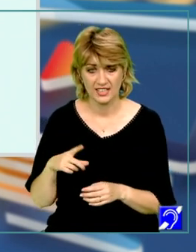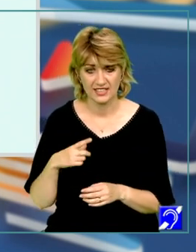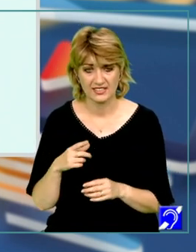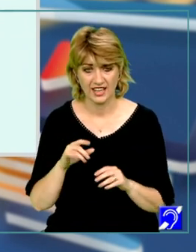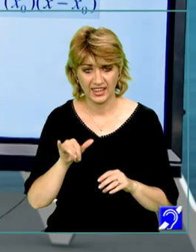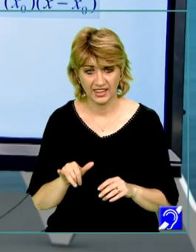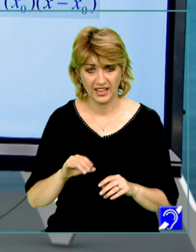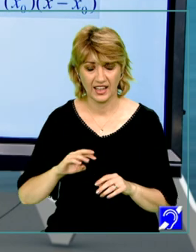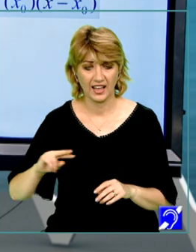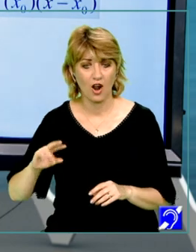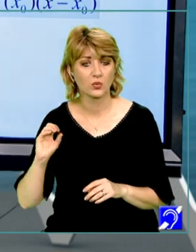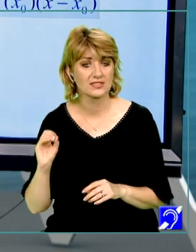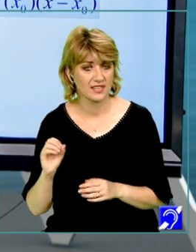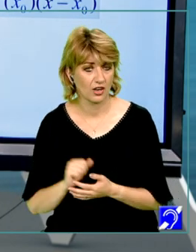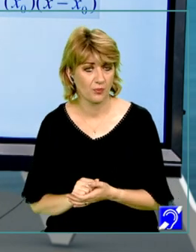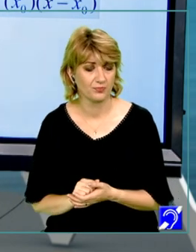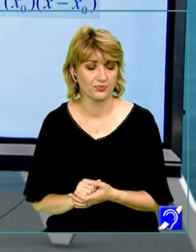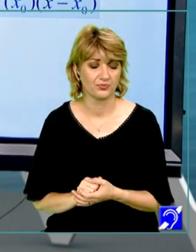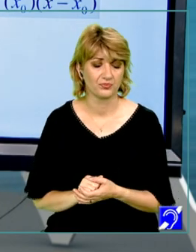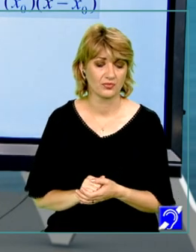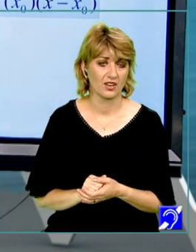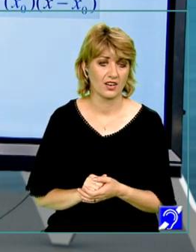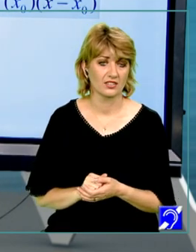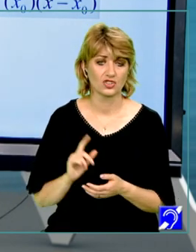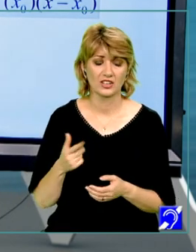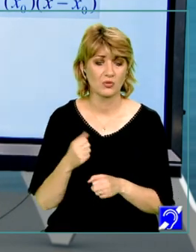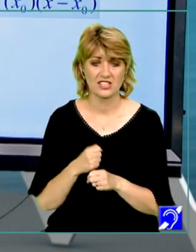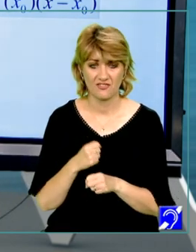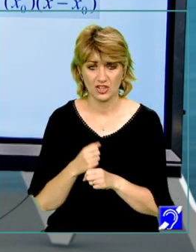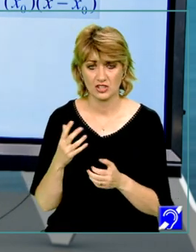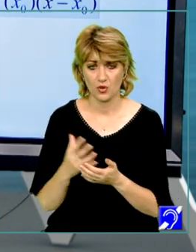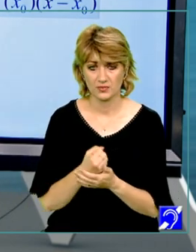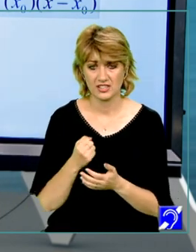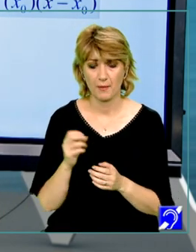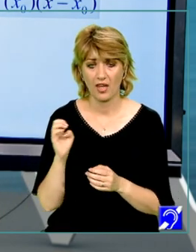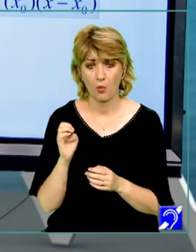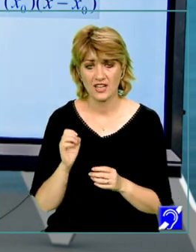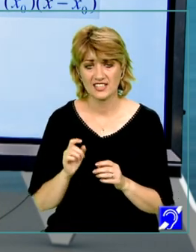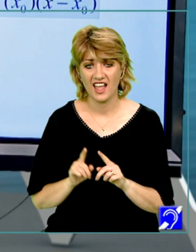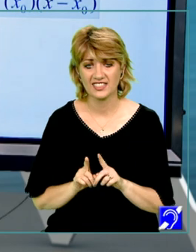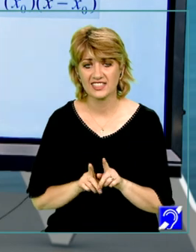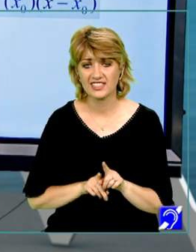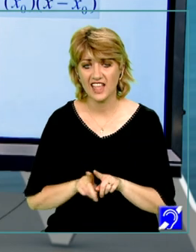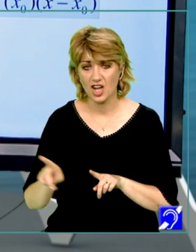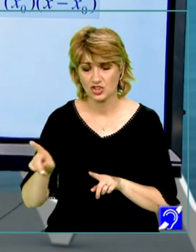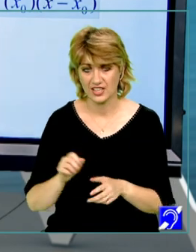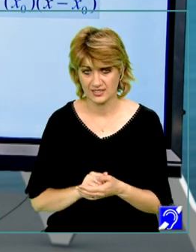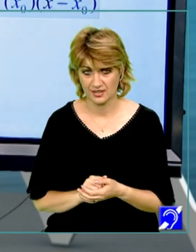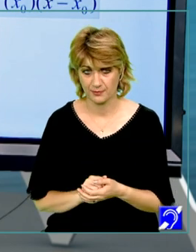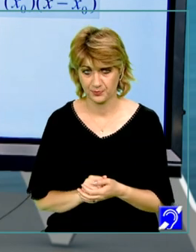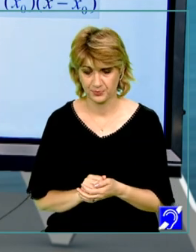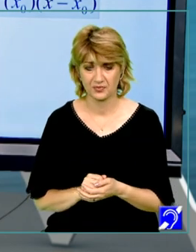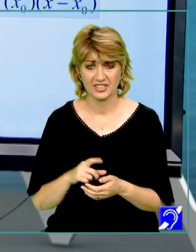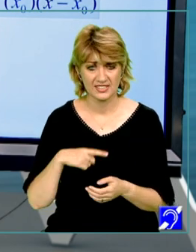egal cu 0. Ce trebuie să facem pentru a obține ecuația tangentei? Ne aducem aminte în primul rând de câteva elemente